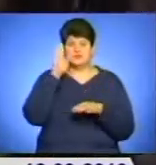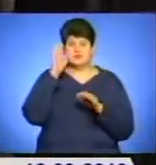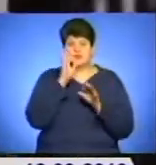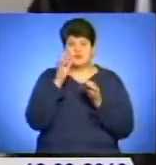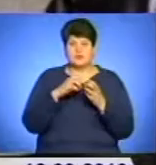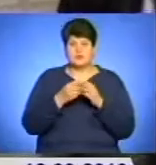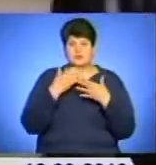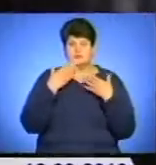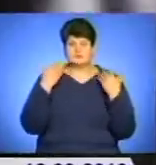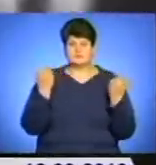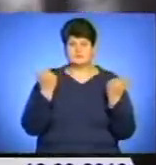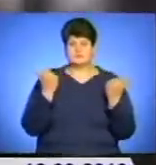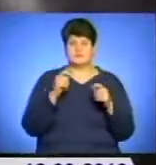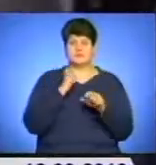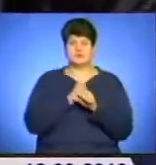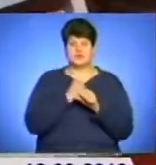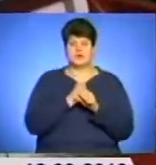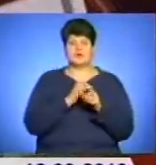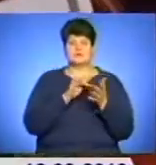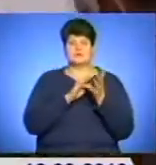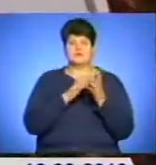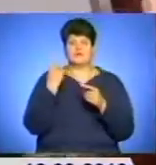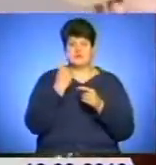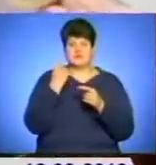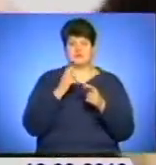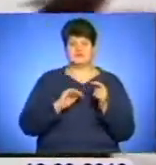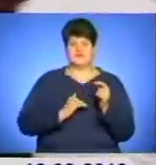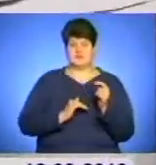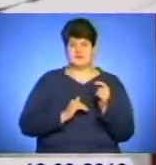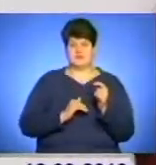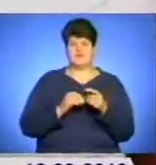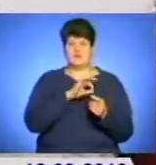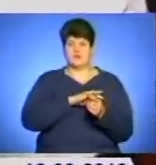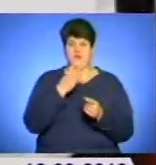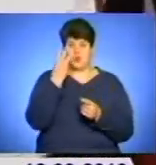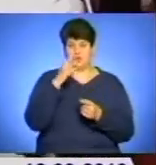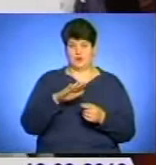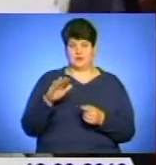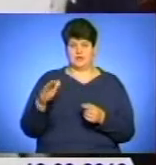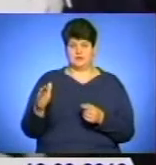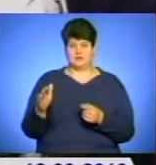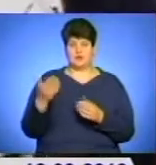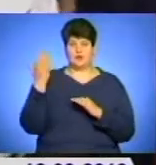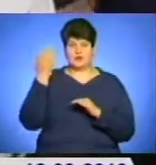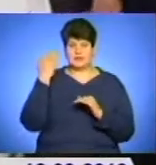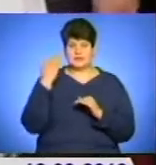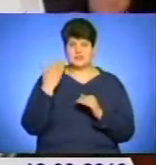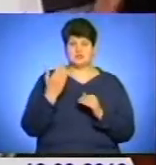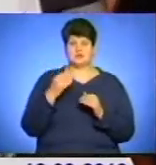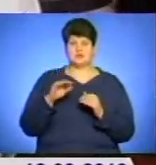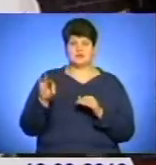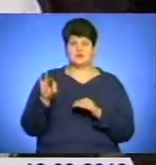не мав. Працює експедитором в одній з приватних фірм, разом з дружиною виховують троє дітей. Його колишній швагро у минулому